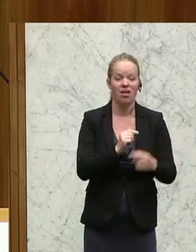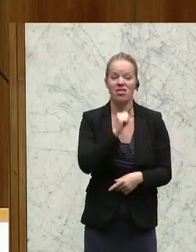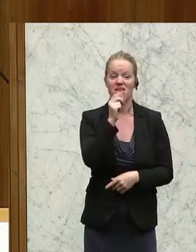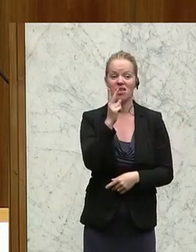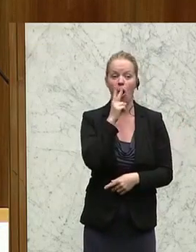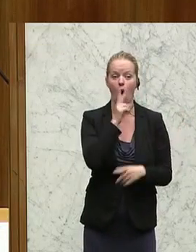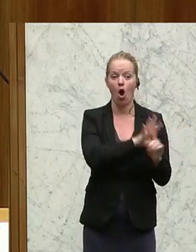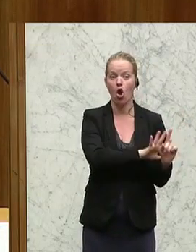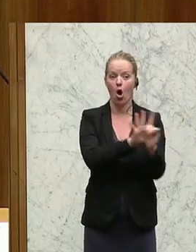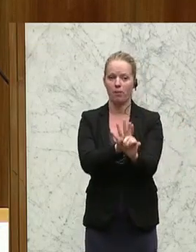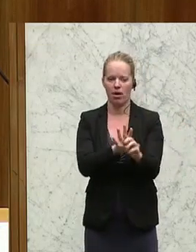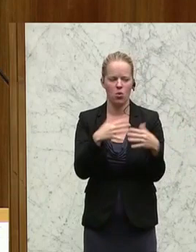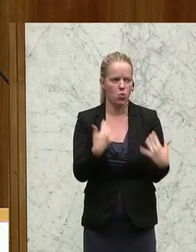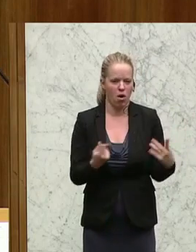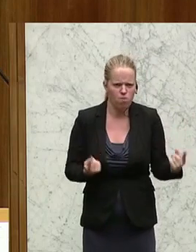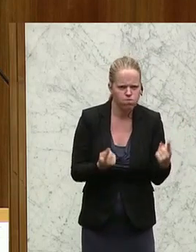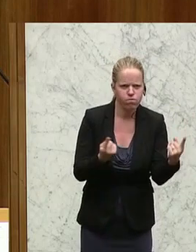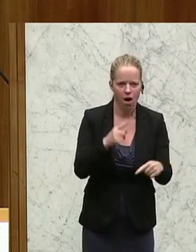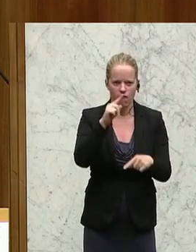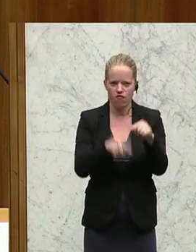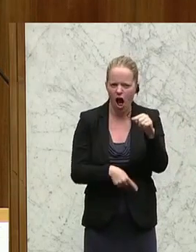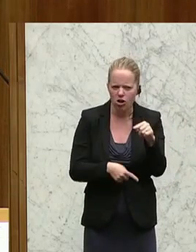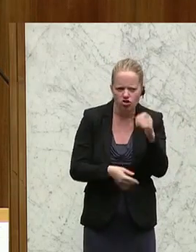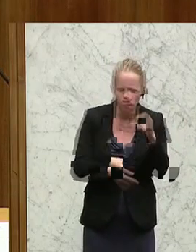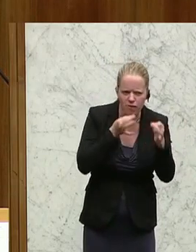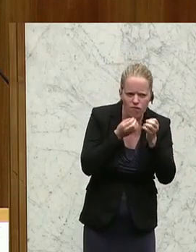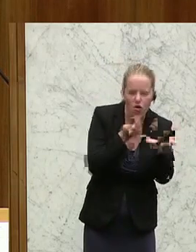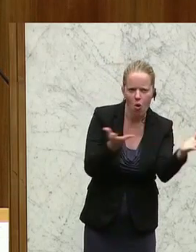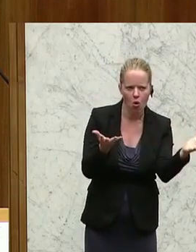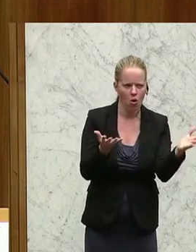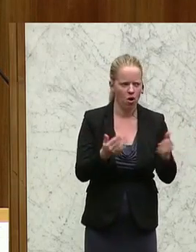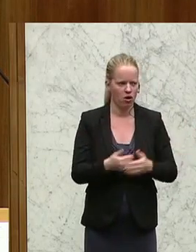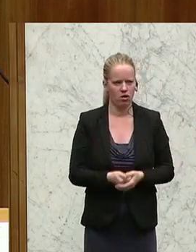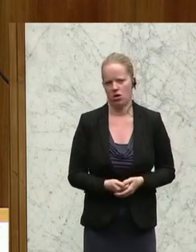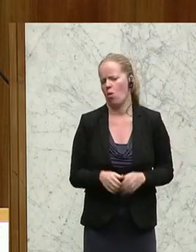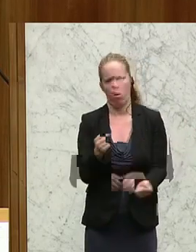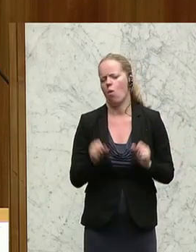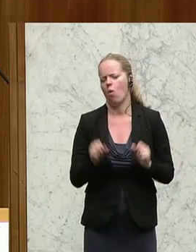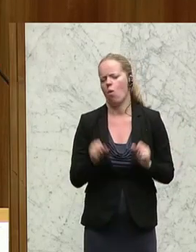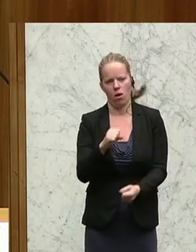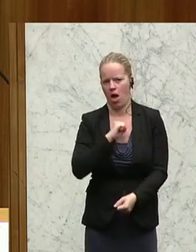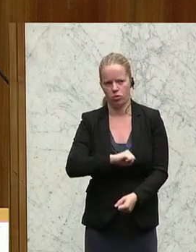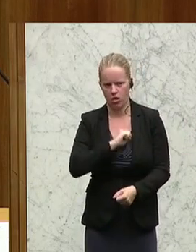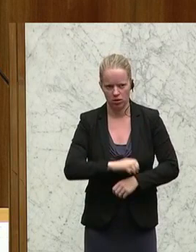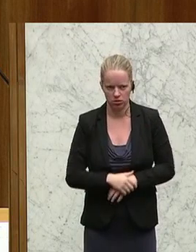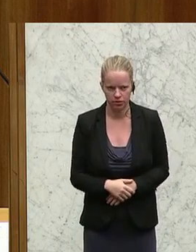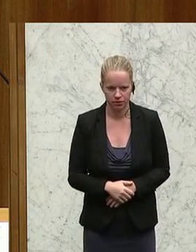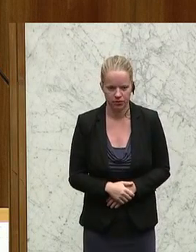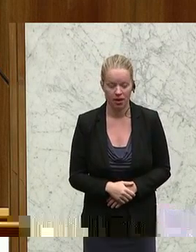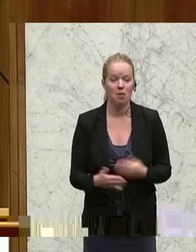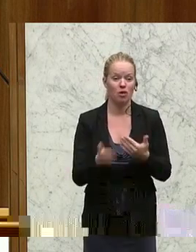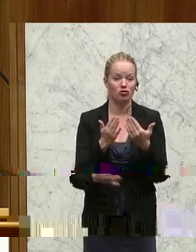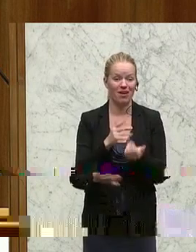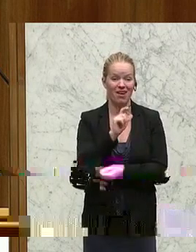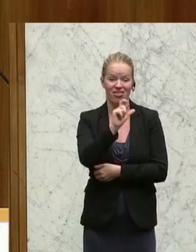viel Propaganda, wie hier betrieben wird und so viel Falschaussagen, die gehen auf keine Kuhhaut. In Italien, bitte schön,